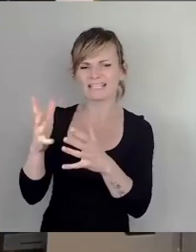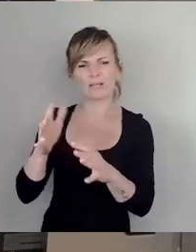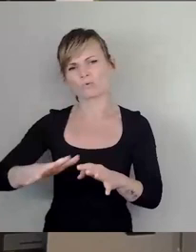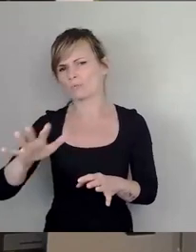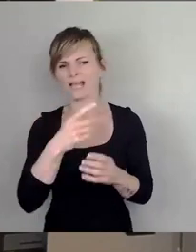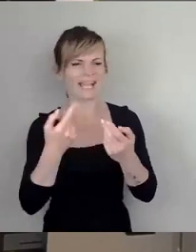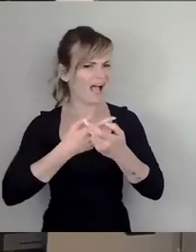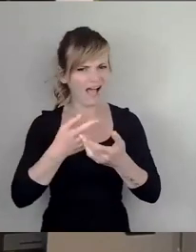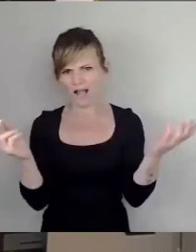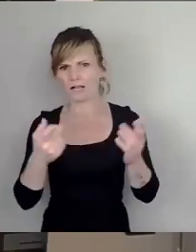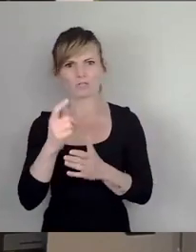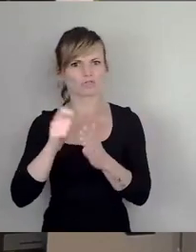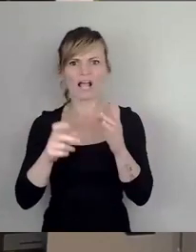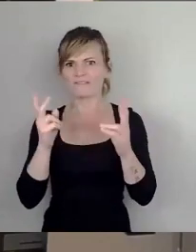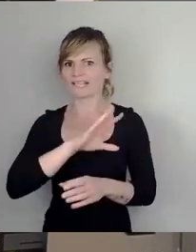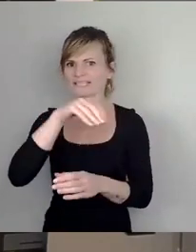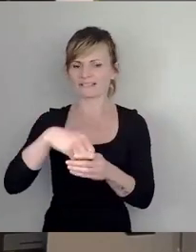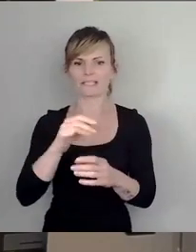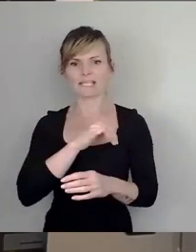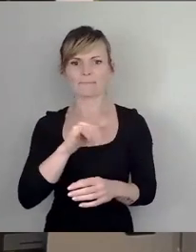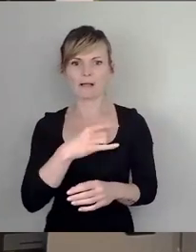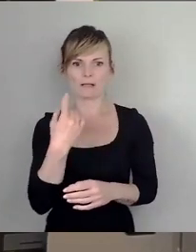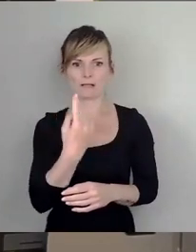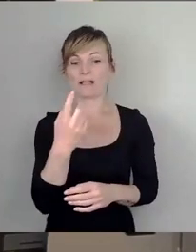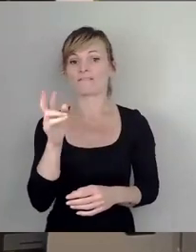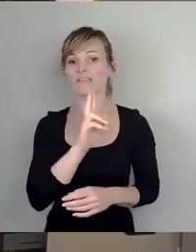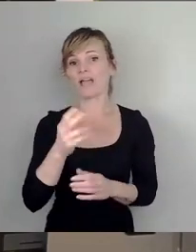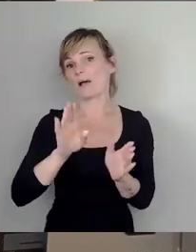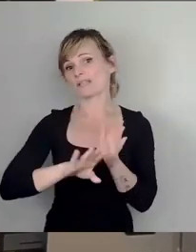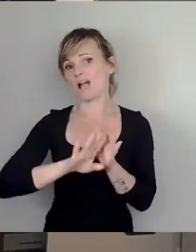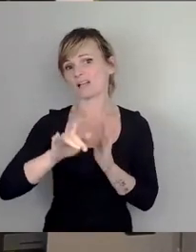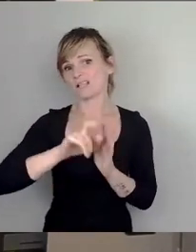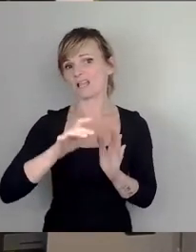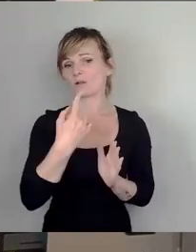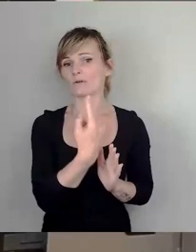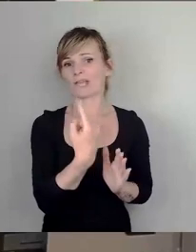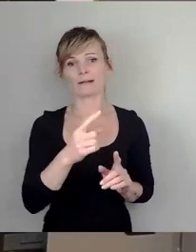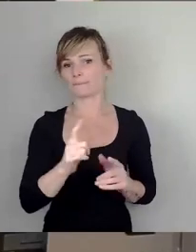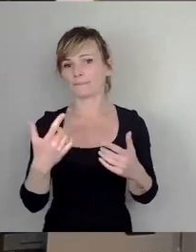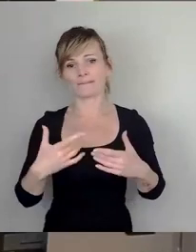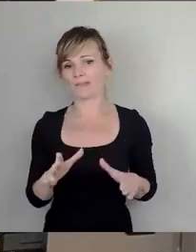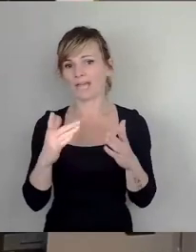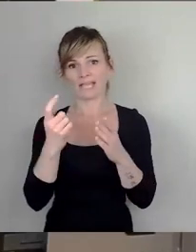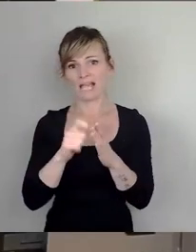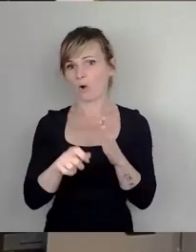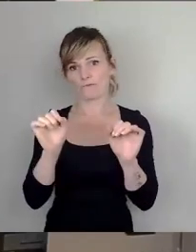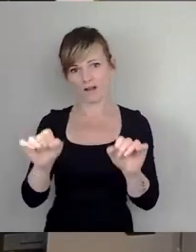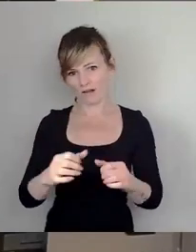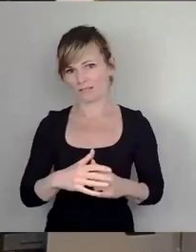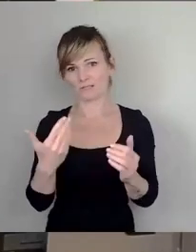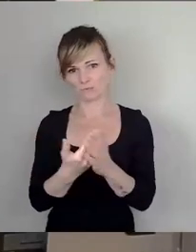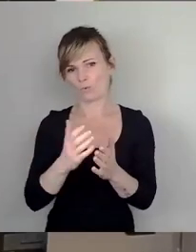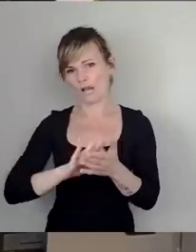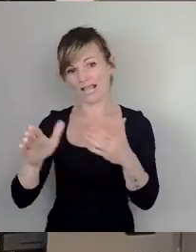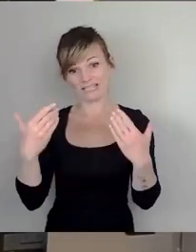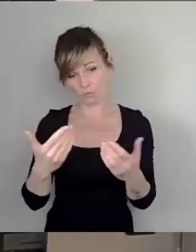Strafrecht, es sind immer diejenigen benachteiligt, die sich nicht freikaufen können, so leicht. Das ist so.